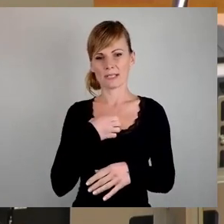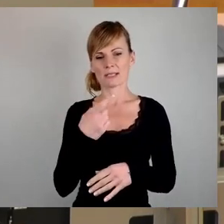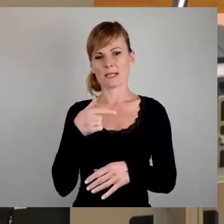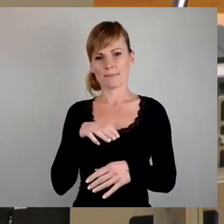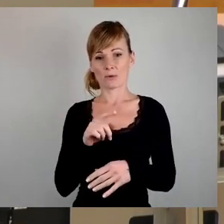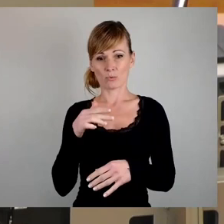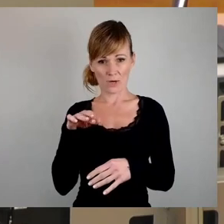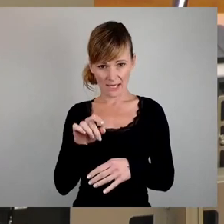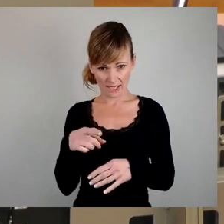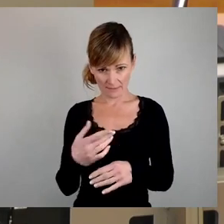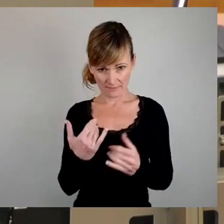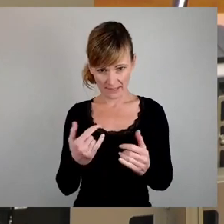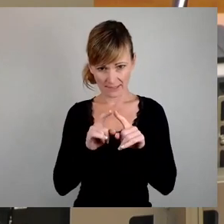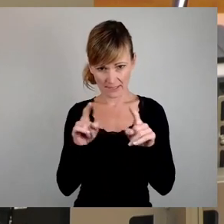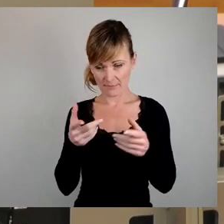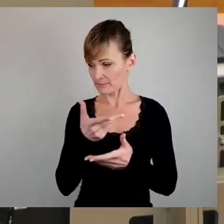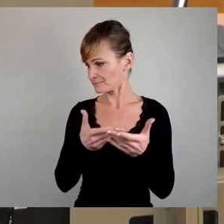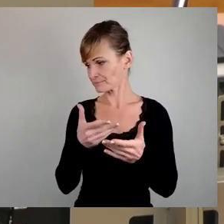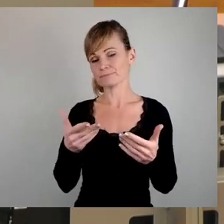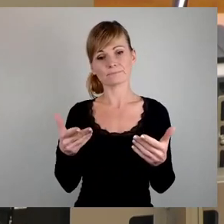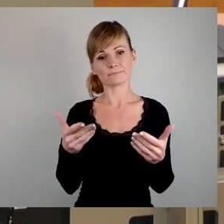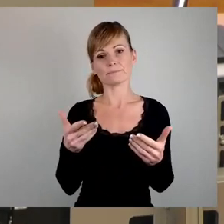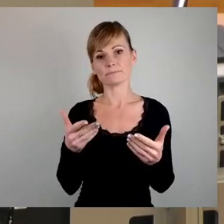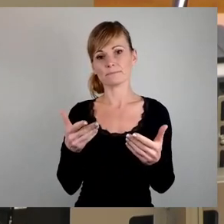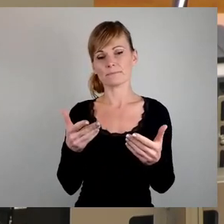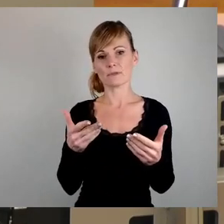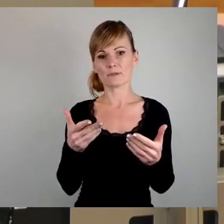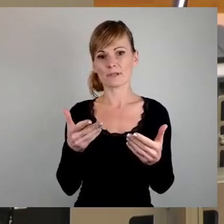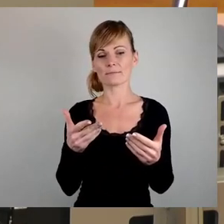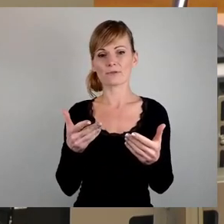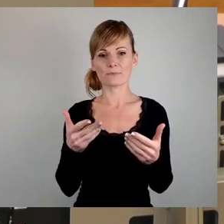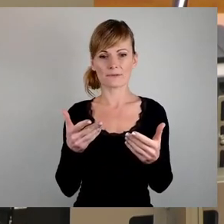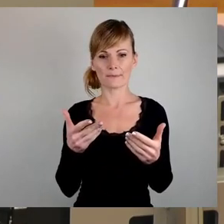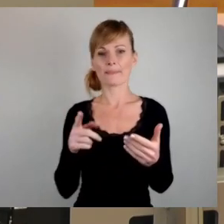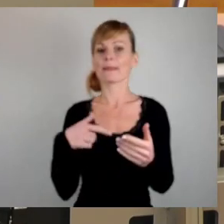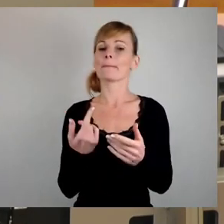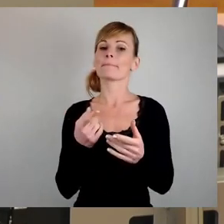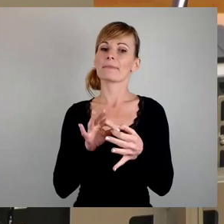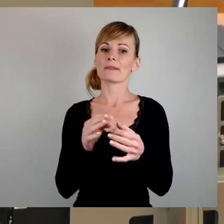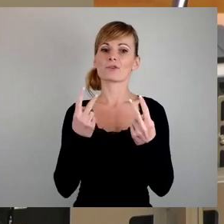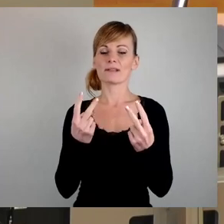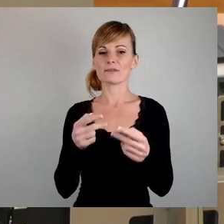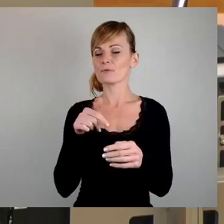behandeln, ist ein Meilenstein für das Thema Wohnen in unserer Stadt.